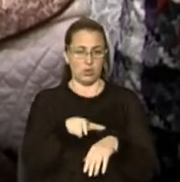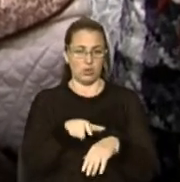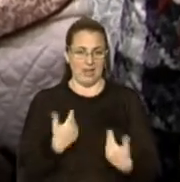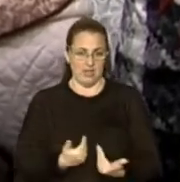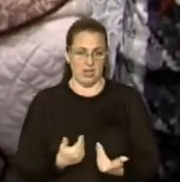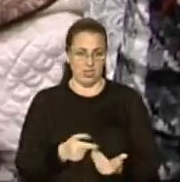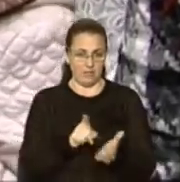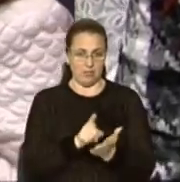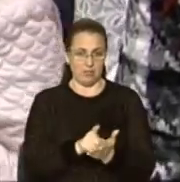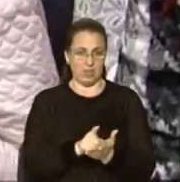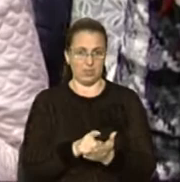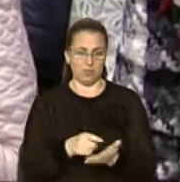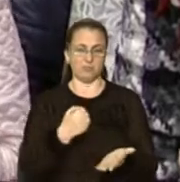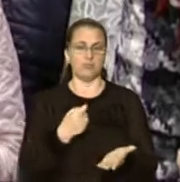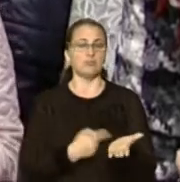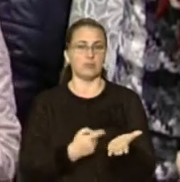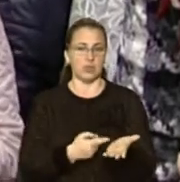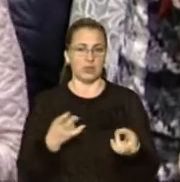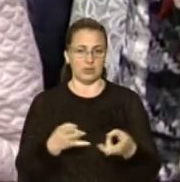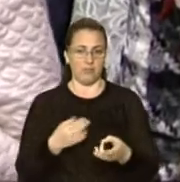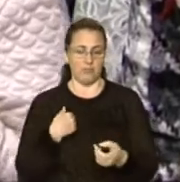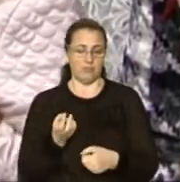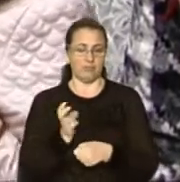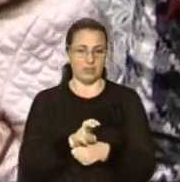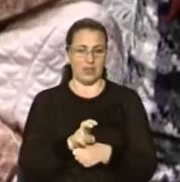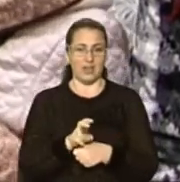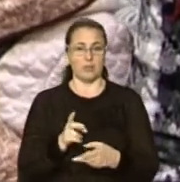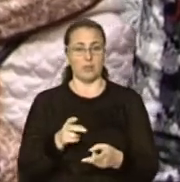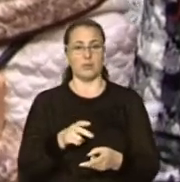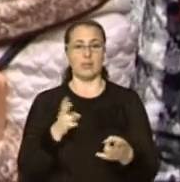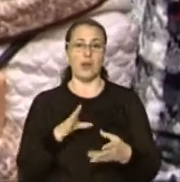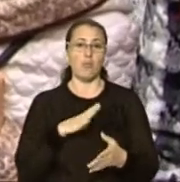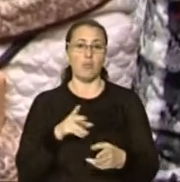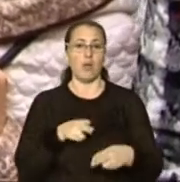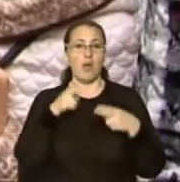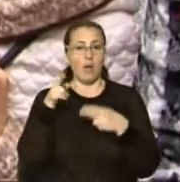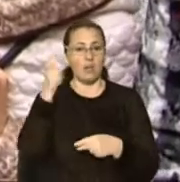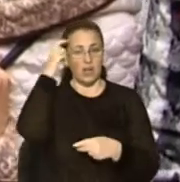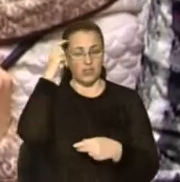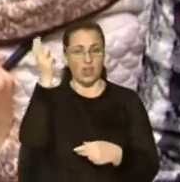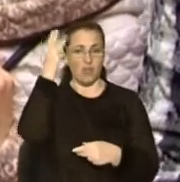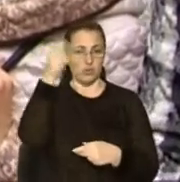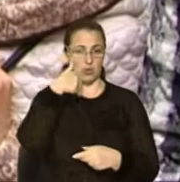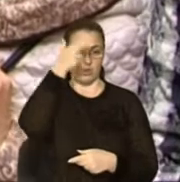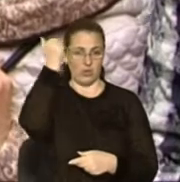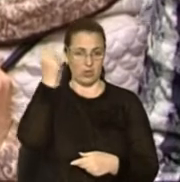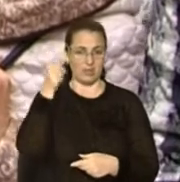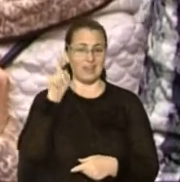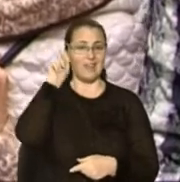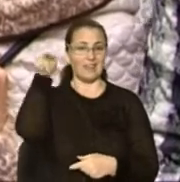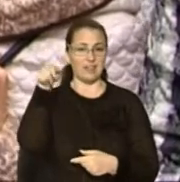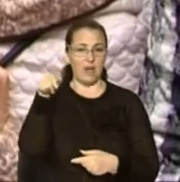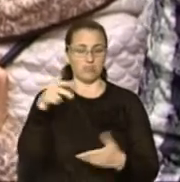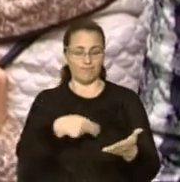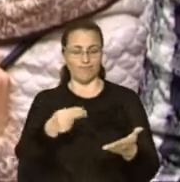підтвердити, приїжджає. Ми повинні були їхати в Київ, в посольство італійське і там